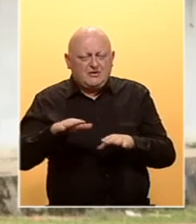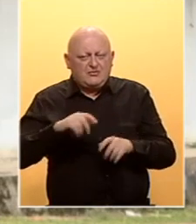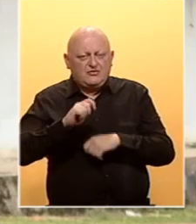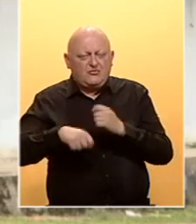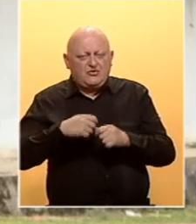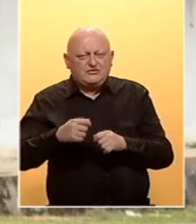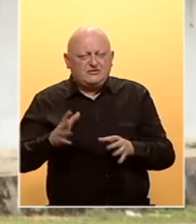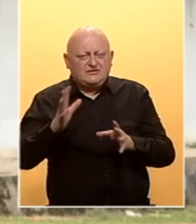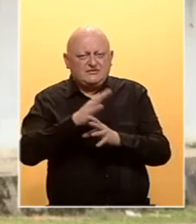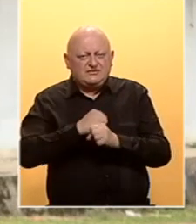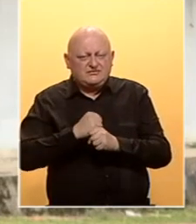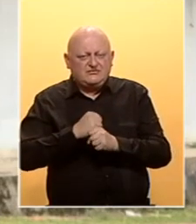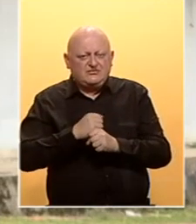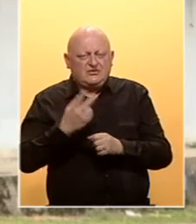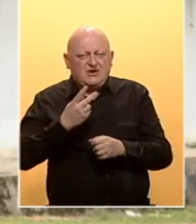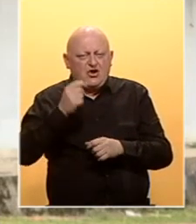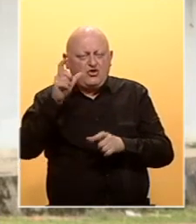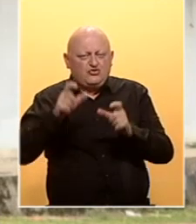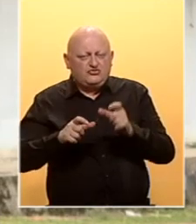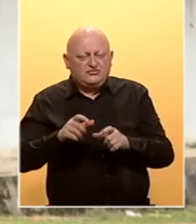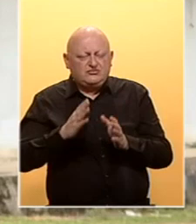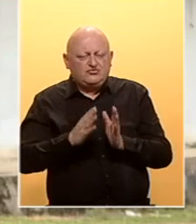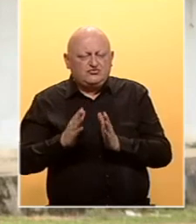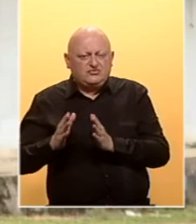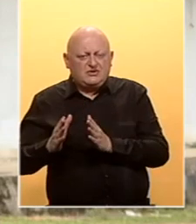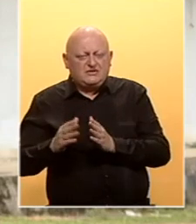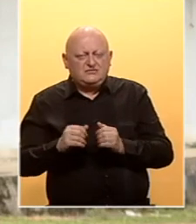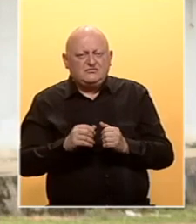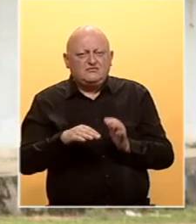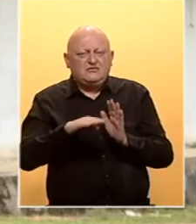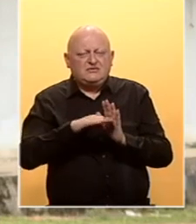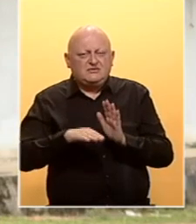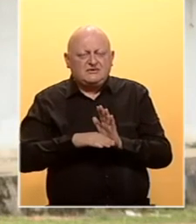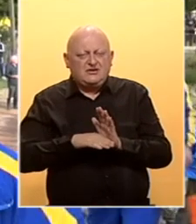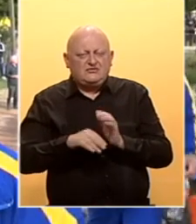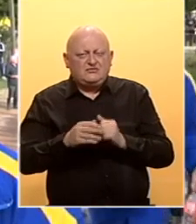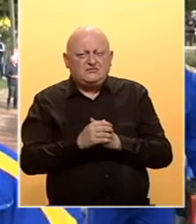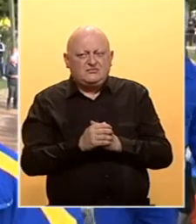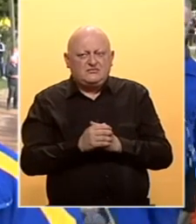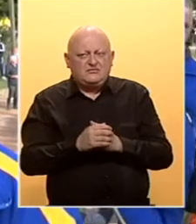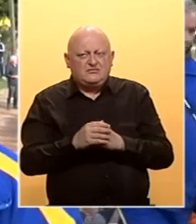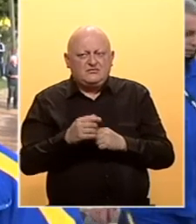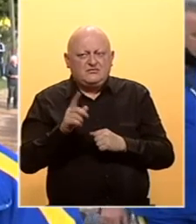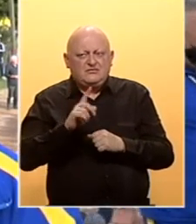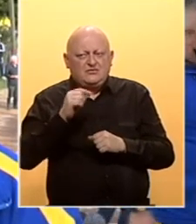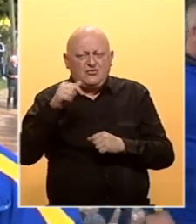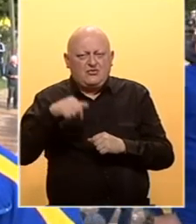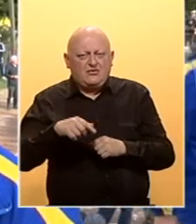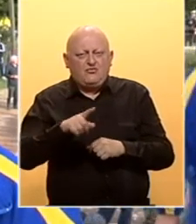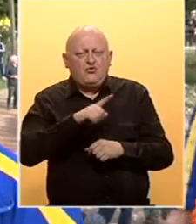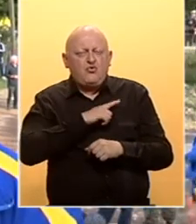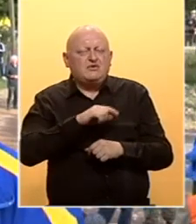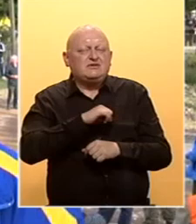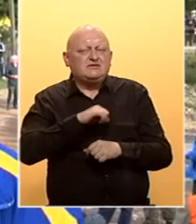posao obave ljudski i u skladu sa ustavom i zakonima. Nisu ovdje ljudi umrli tek